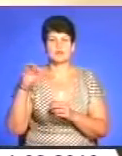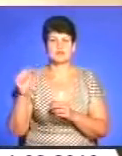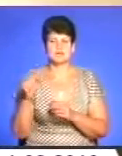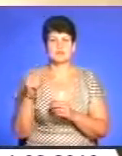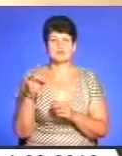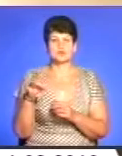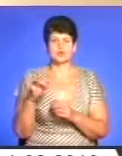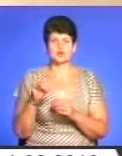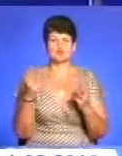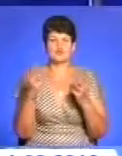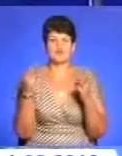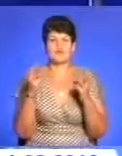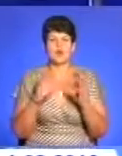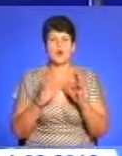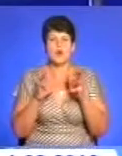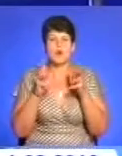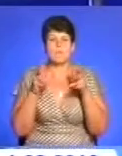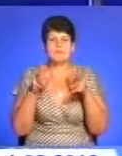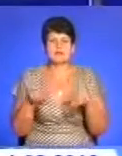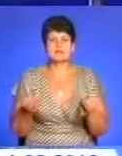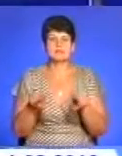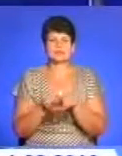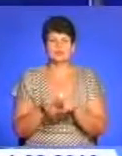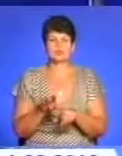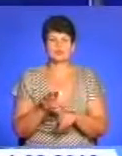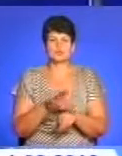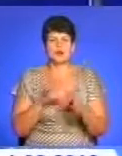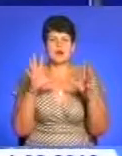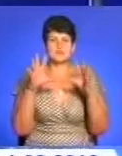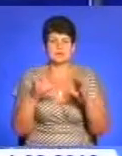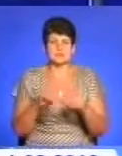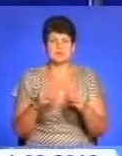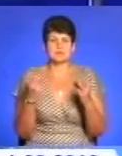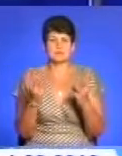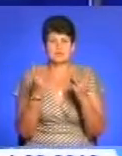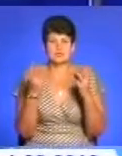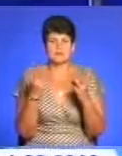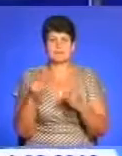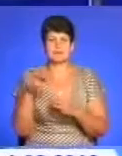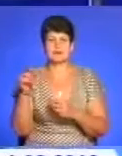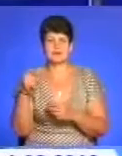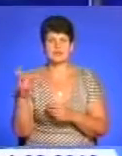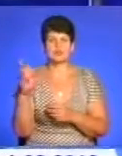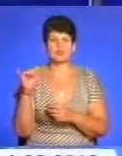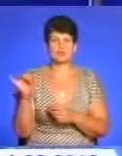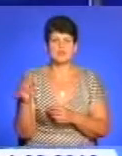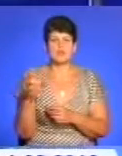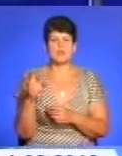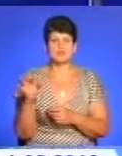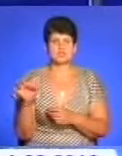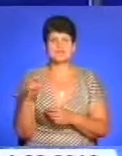комбайн. Рятувальники також розлили пожежі у Тернопільському, Зборівському, Теребовлянському, Козівському, Підгаєцькому, Бучівському, Борщівському,